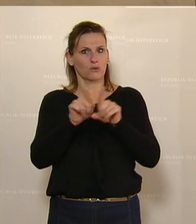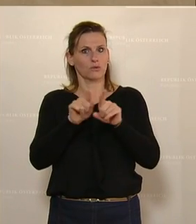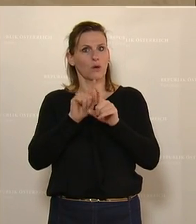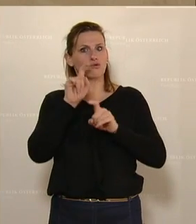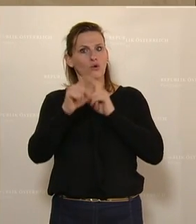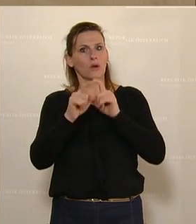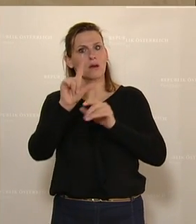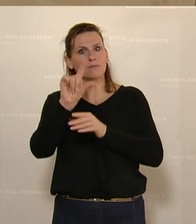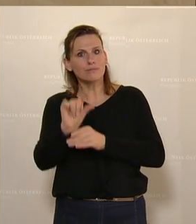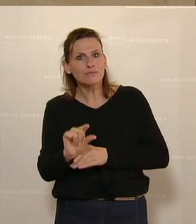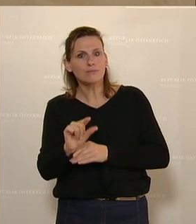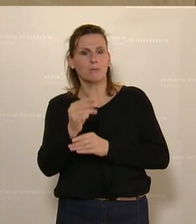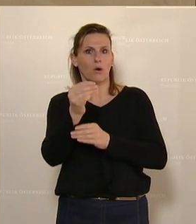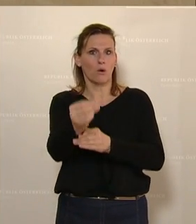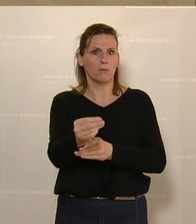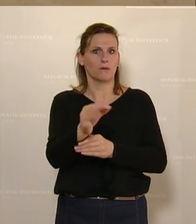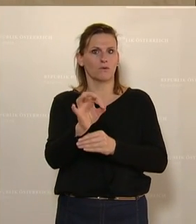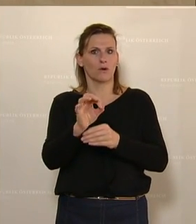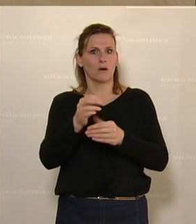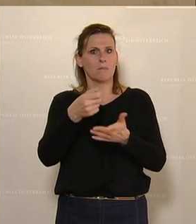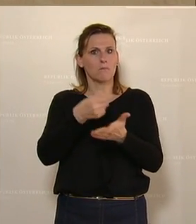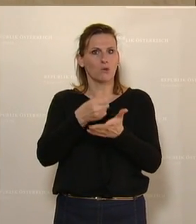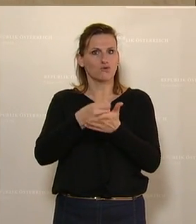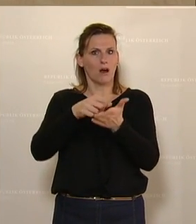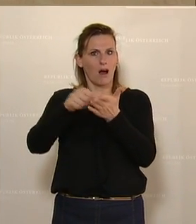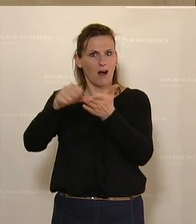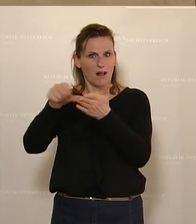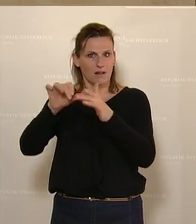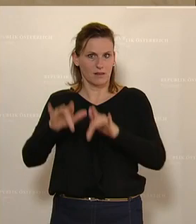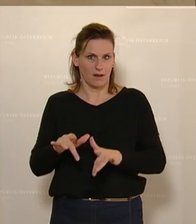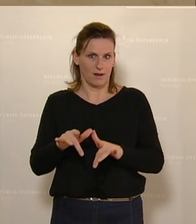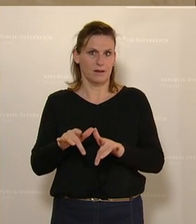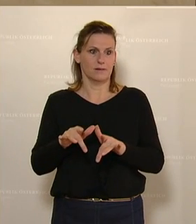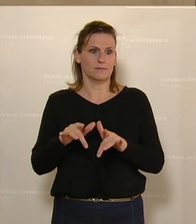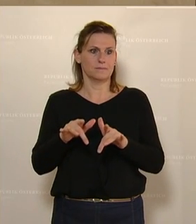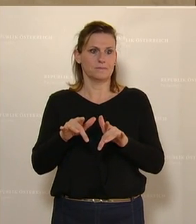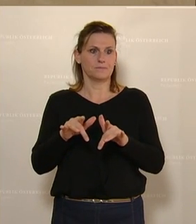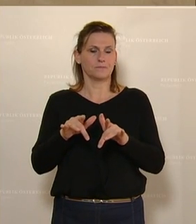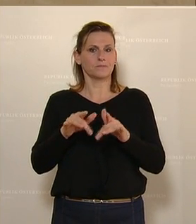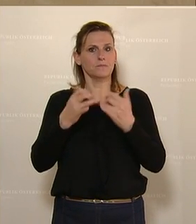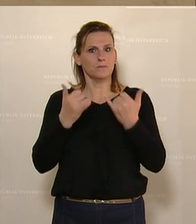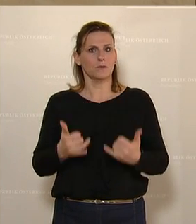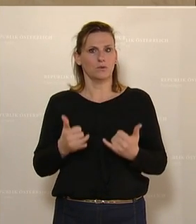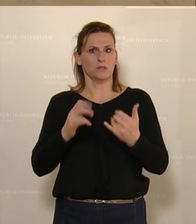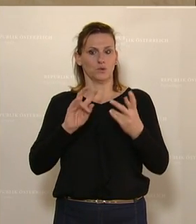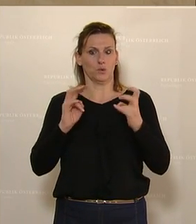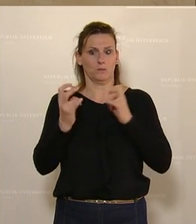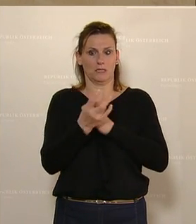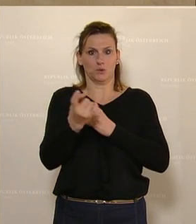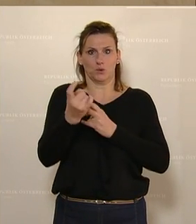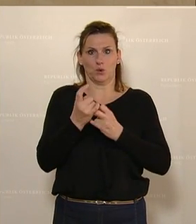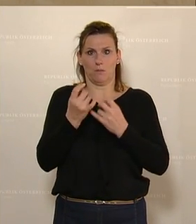Begünstigungen, die es hier gibt für die pauschalen Entschädigungen. Und das aktuell in Umsetzung